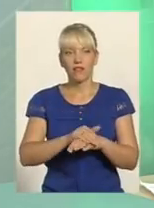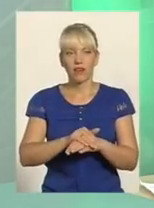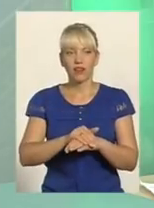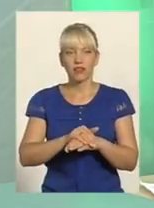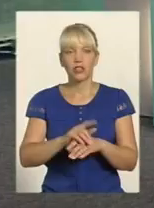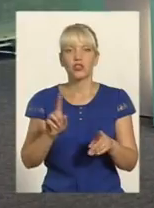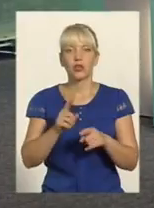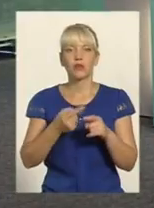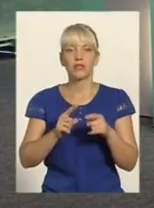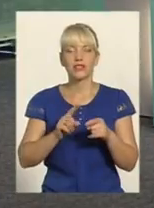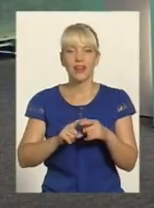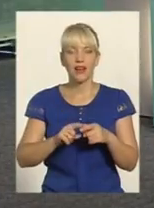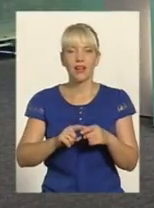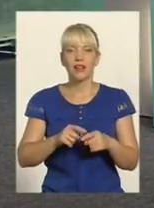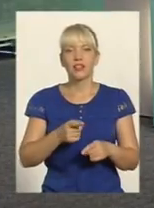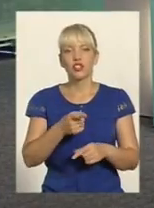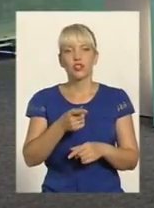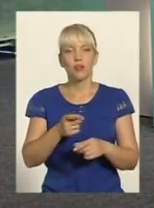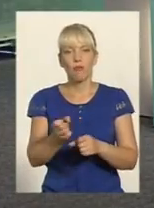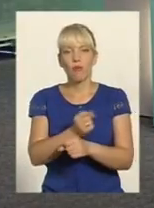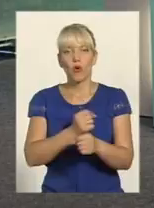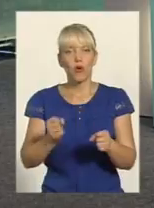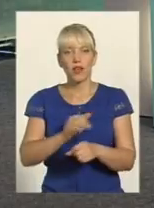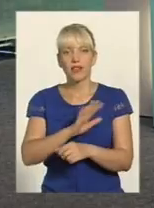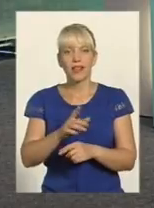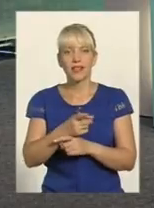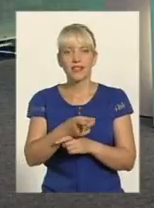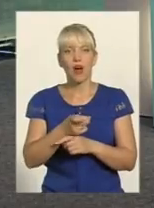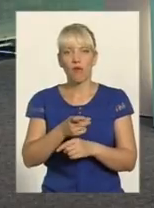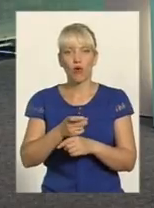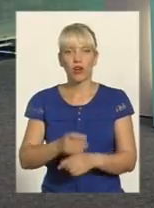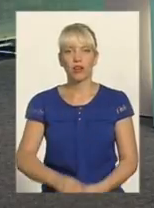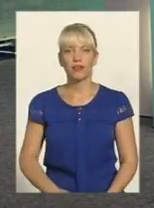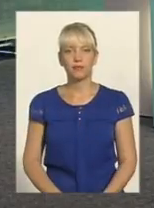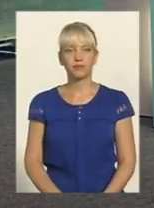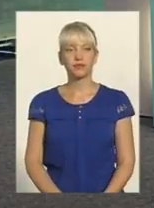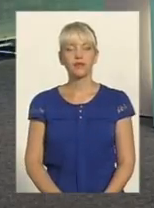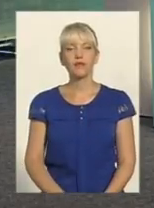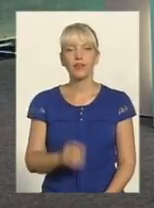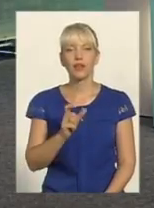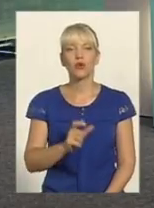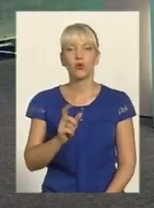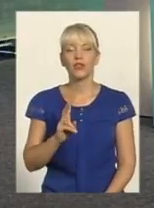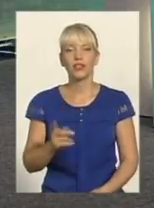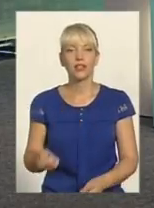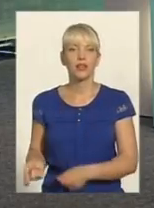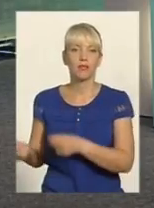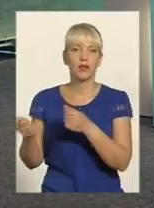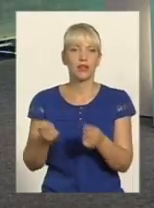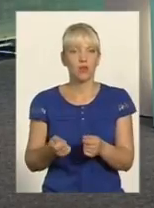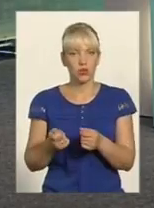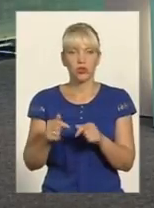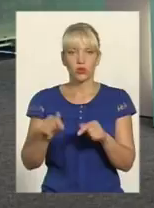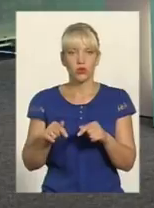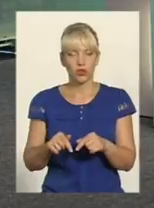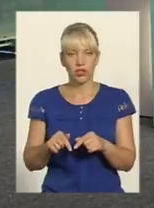Скажіть, будь ласка, люди, які перевозять, які проводять сюди як трофеї, невже вони не знають,